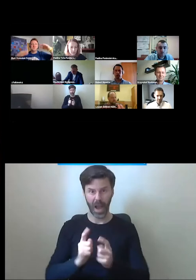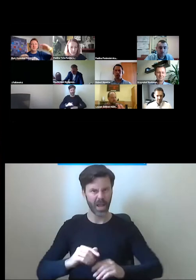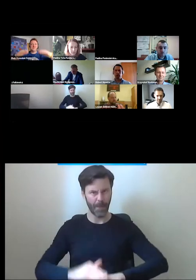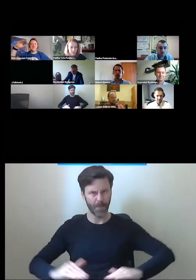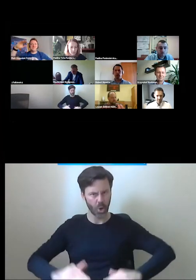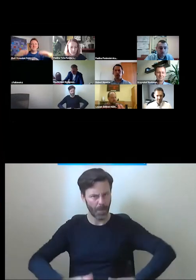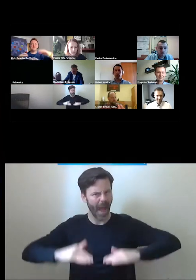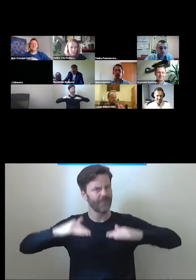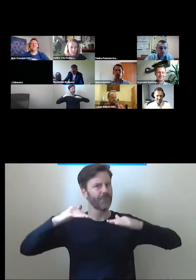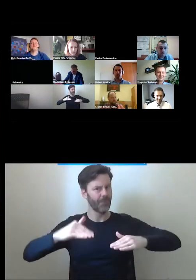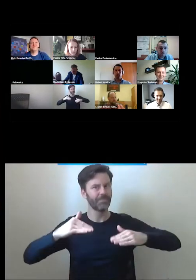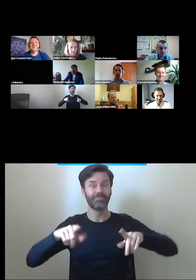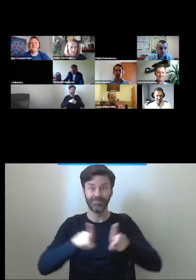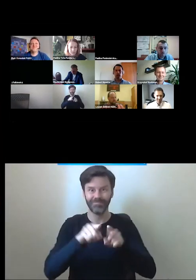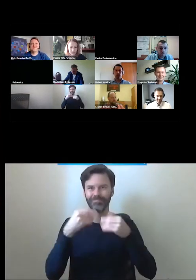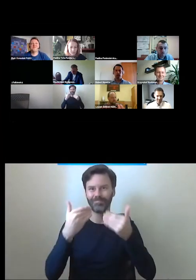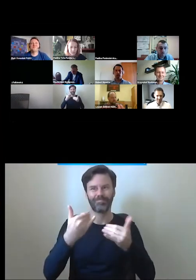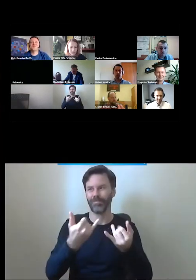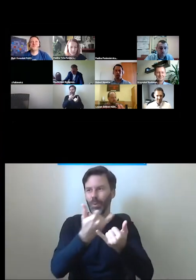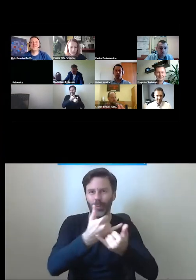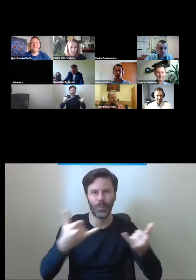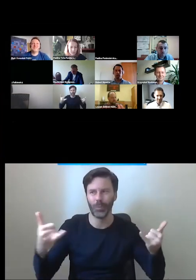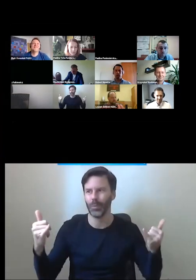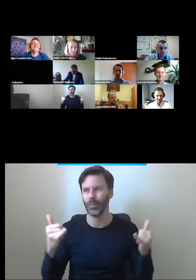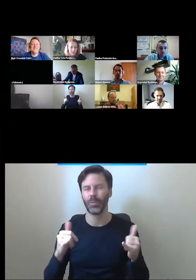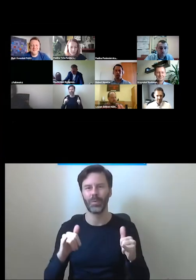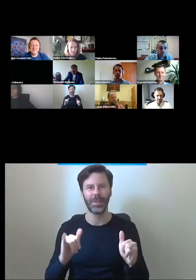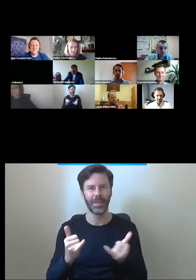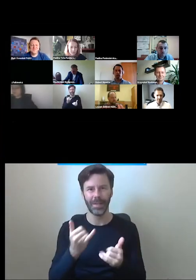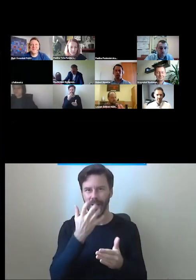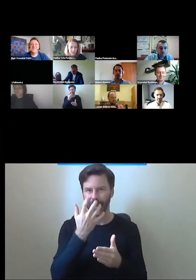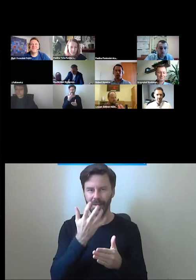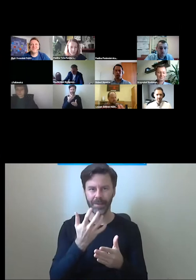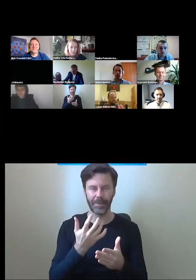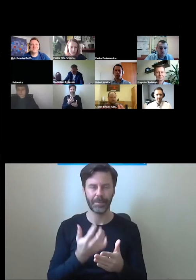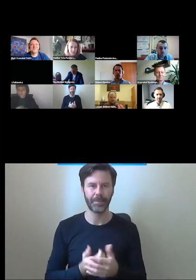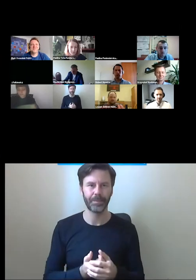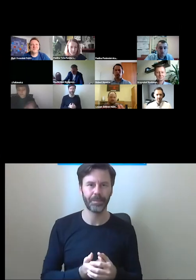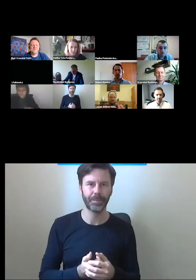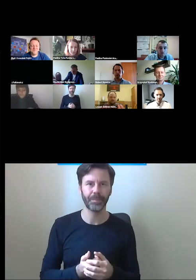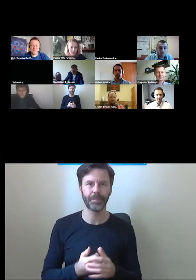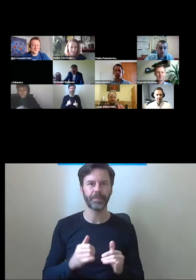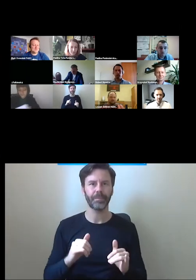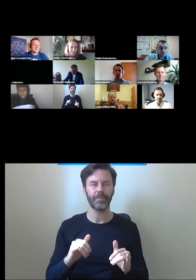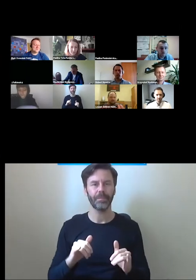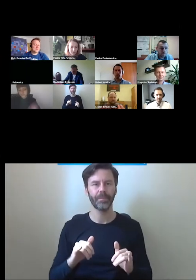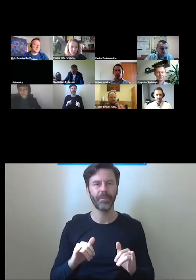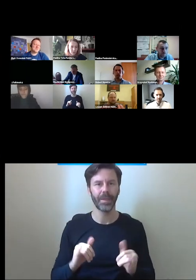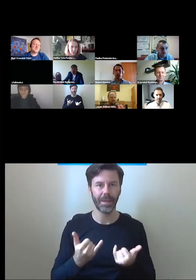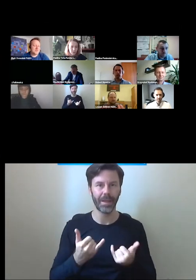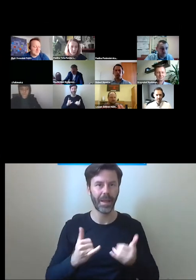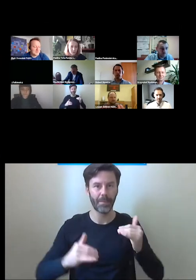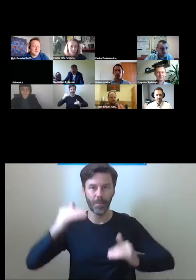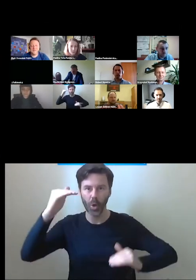zróżnicowanym właśnie, żebyśmy mogli te urządzenia pozwalające nam się między poziomami